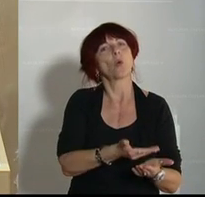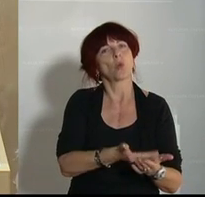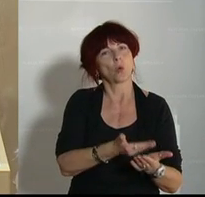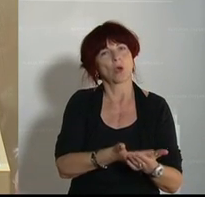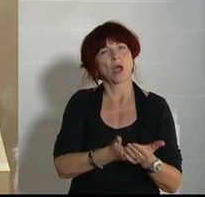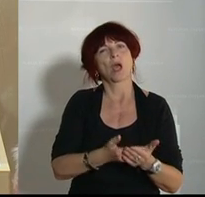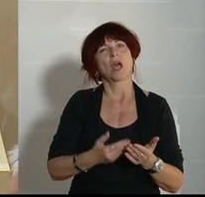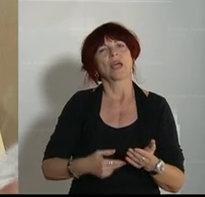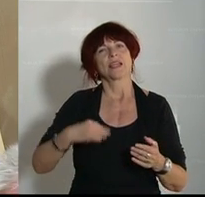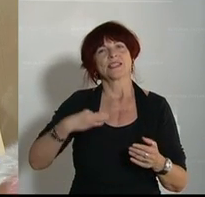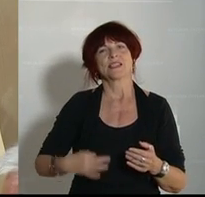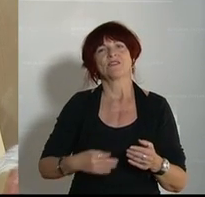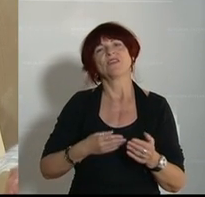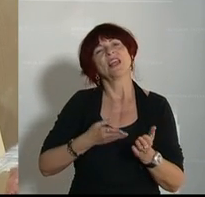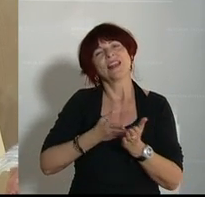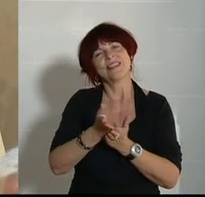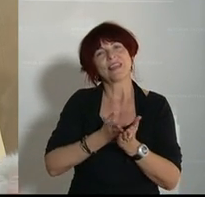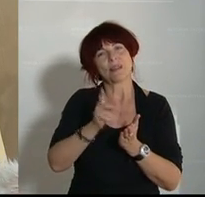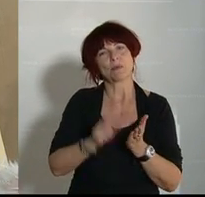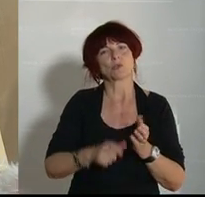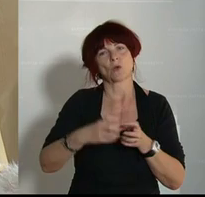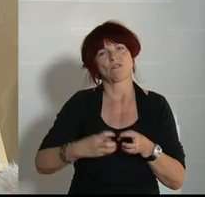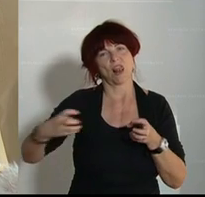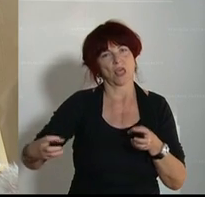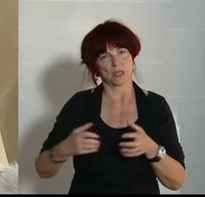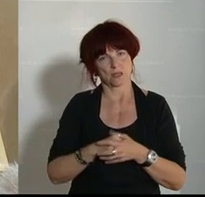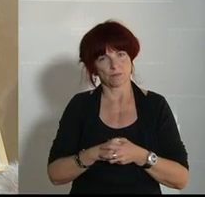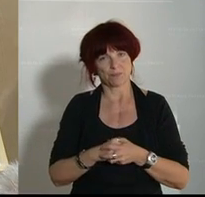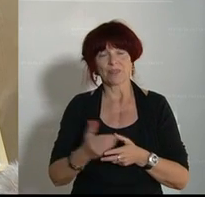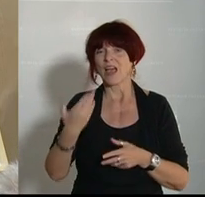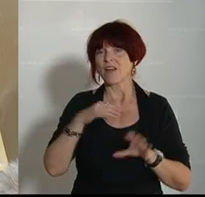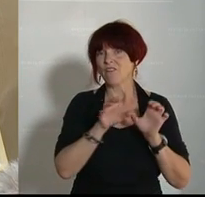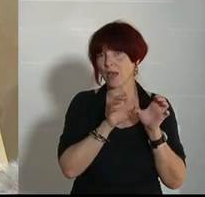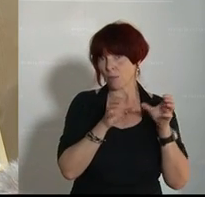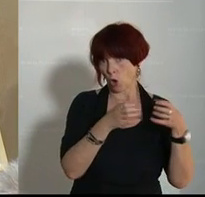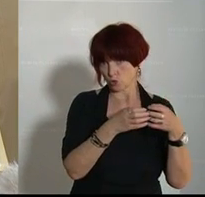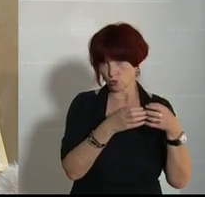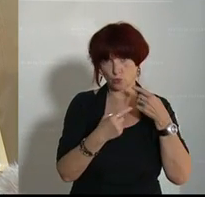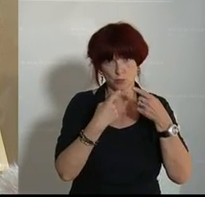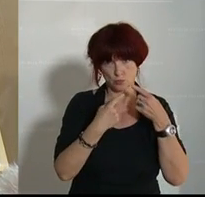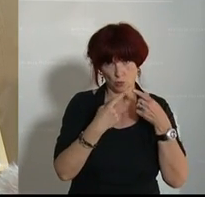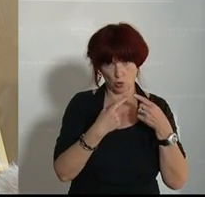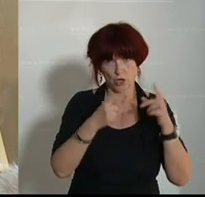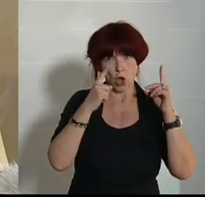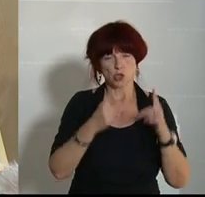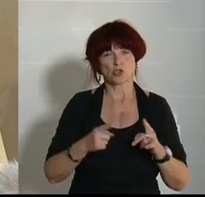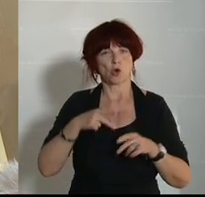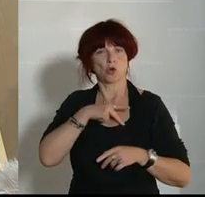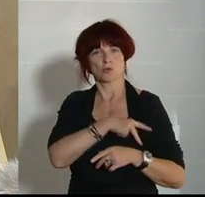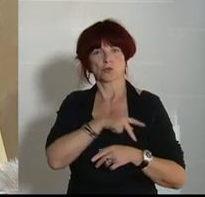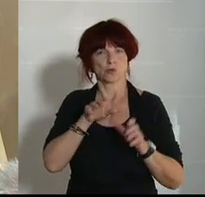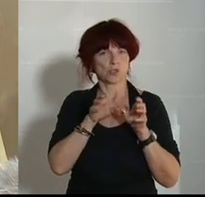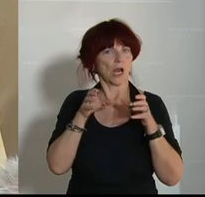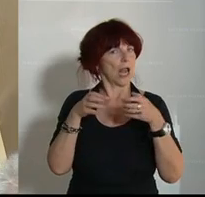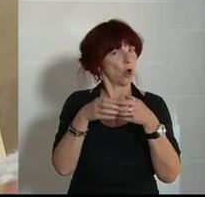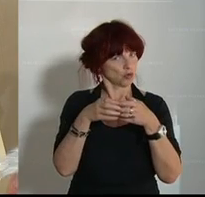nachdem wir uns im Ausschuss für innere Angelegenheiten darauf verständigt haben, das im Sozialausschuss zu behandeln, freue ich mich auch schon auf eine intensive